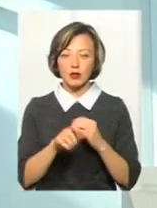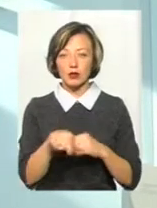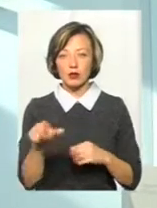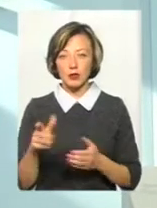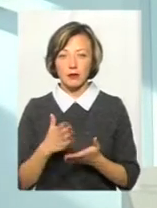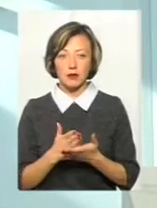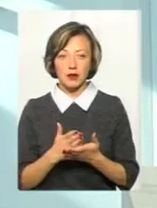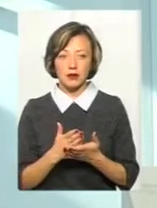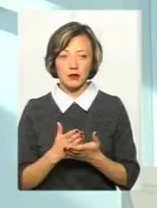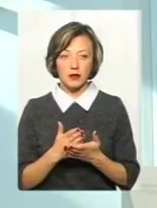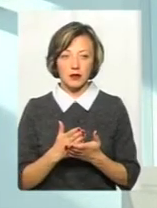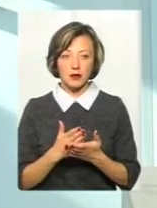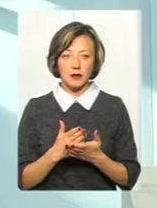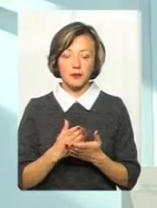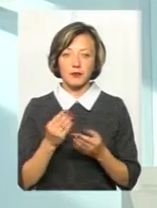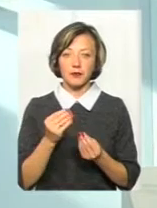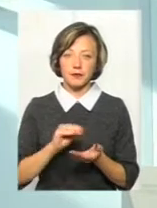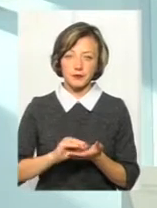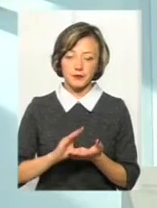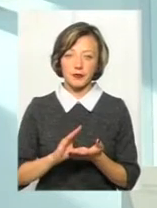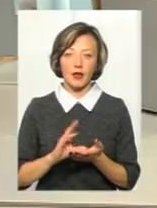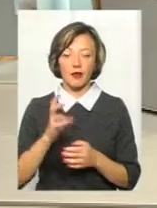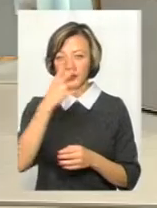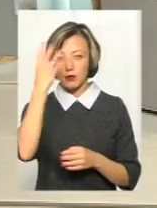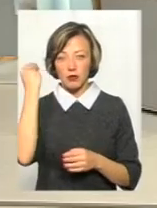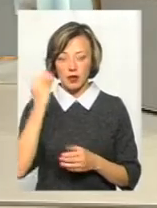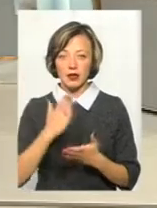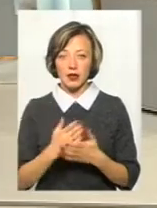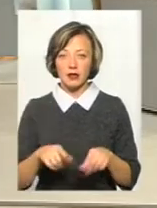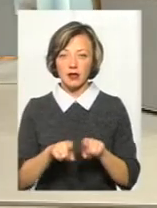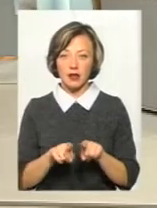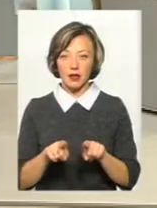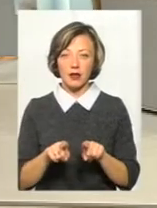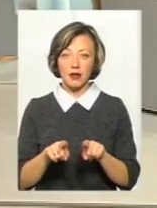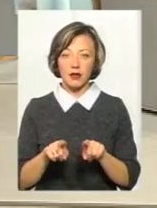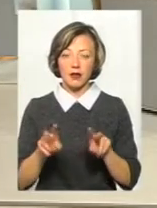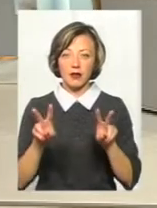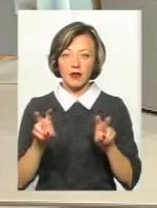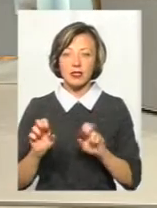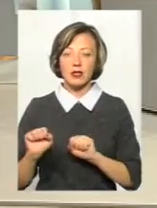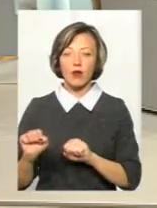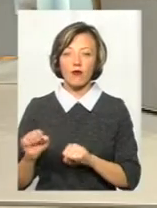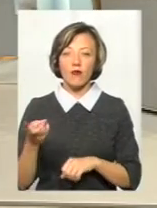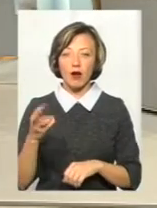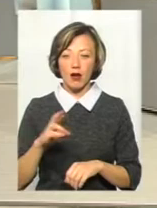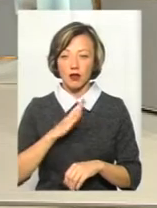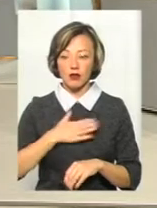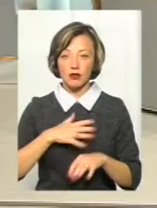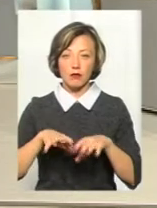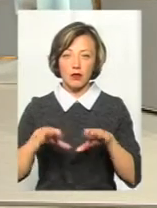відкладають збереження, не забувати те, що є такий вид, що страхування. Страхування нашого майна,